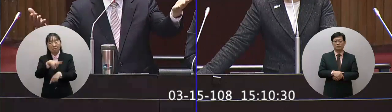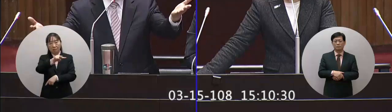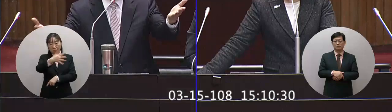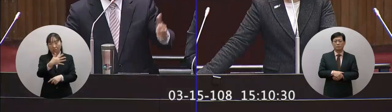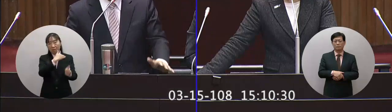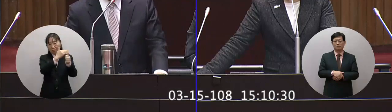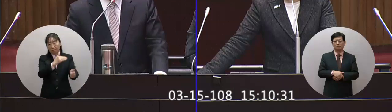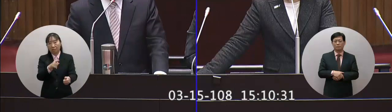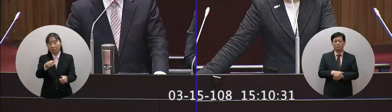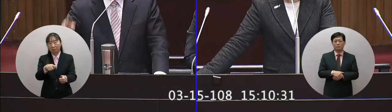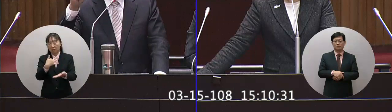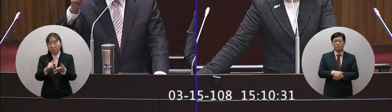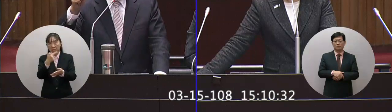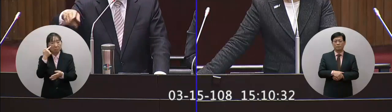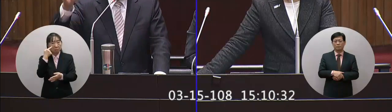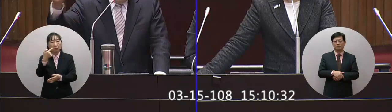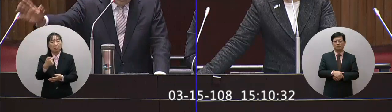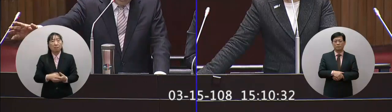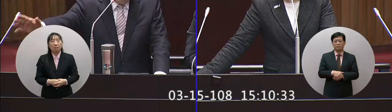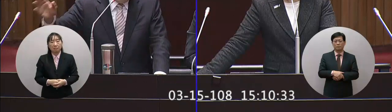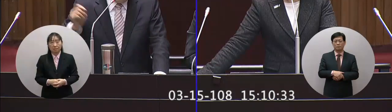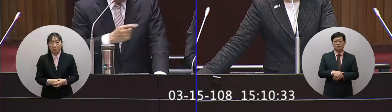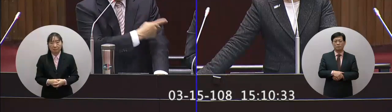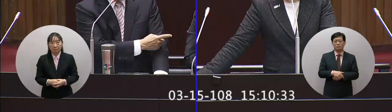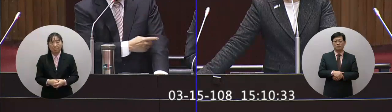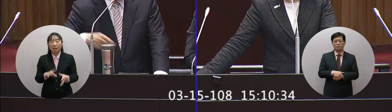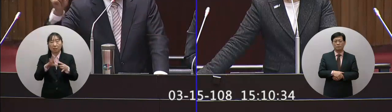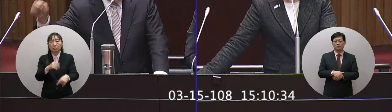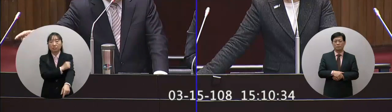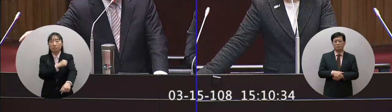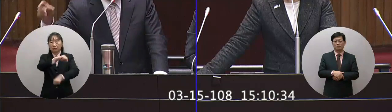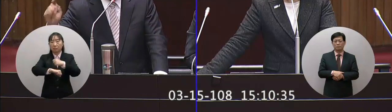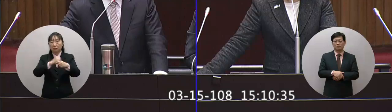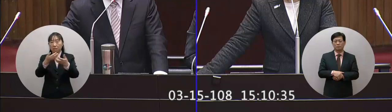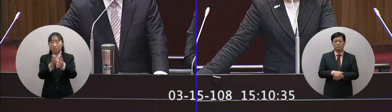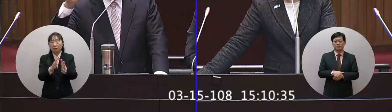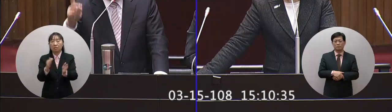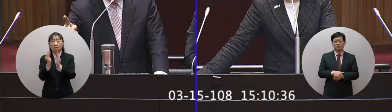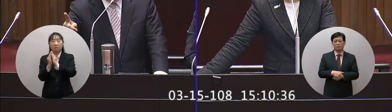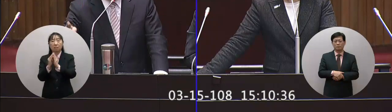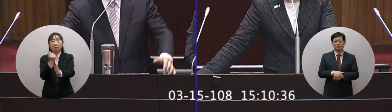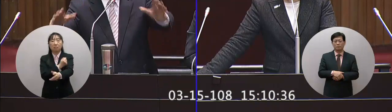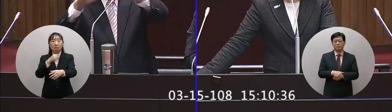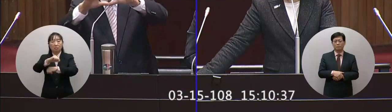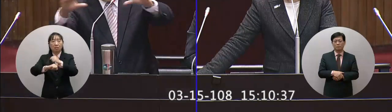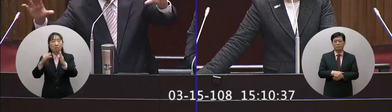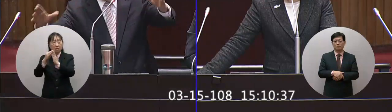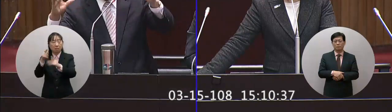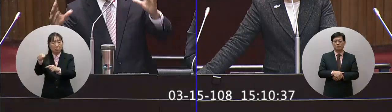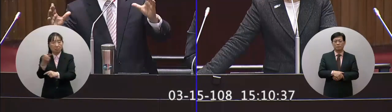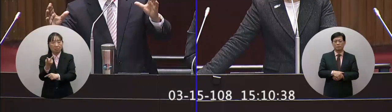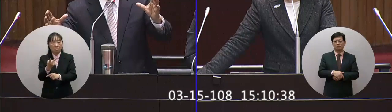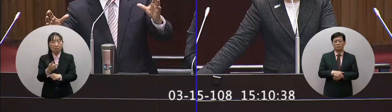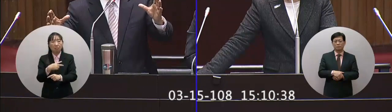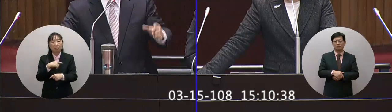要採檢這個很大的事情所以要由勞動部桃園市勞工局第一相